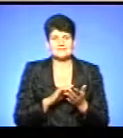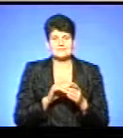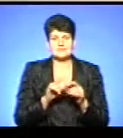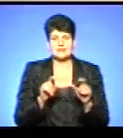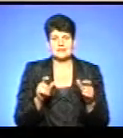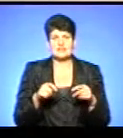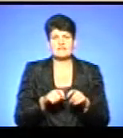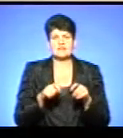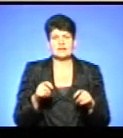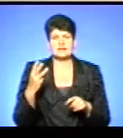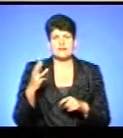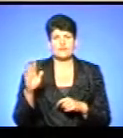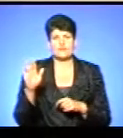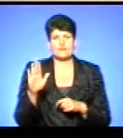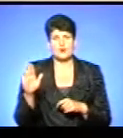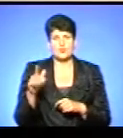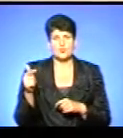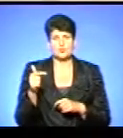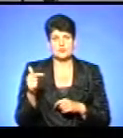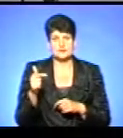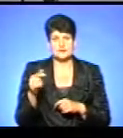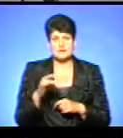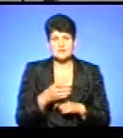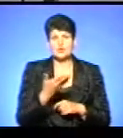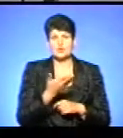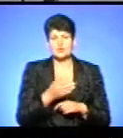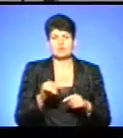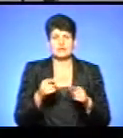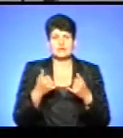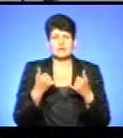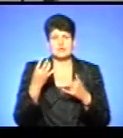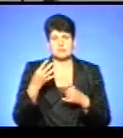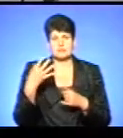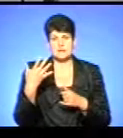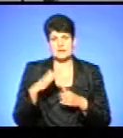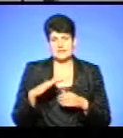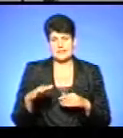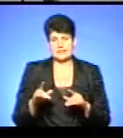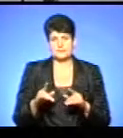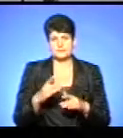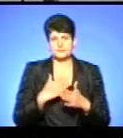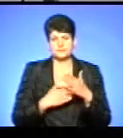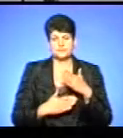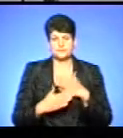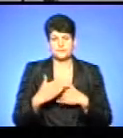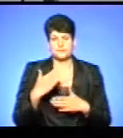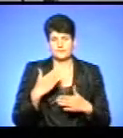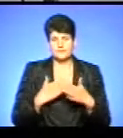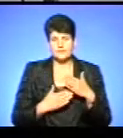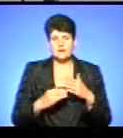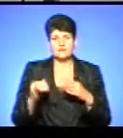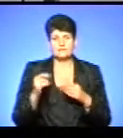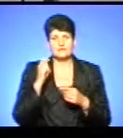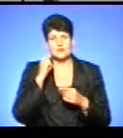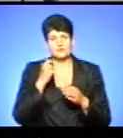який відкрили 3 вересня у Гусятині. Його створили для 45 дітей з особливими освітніми потребами